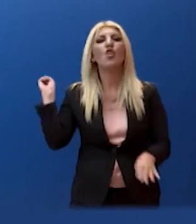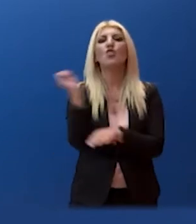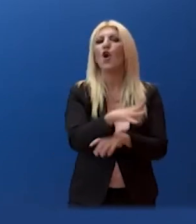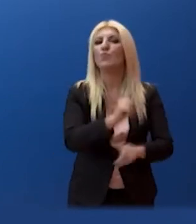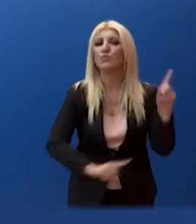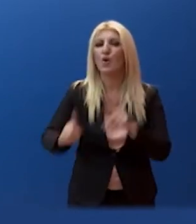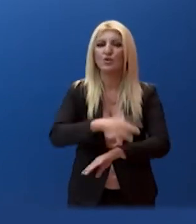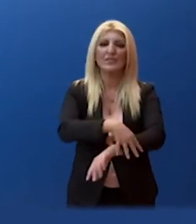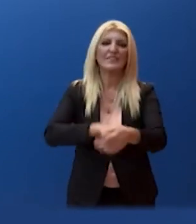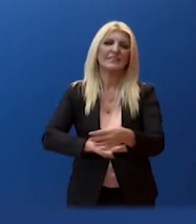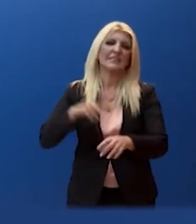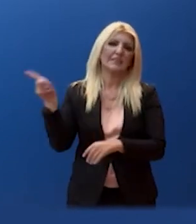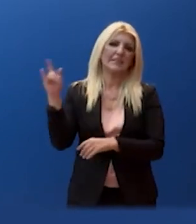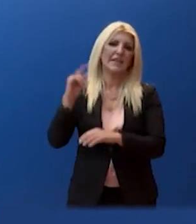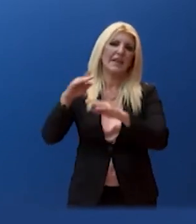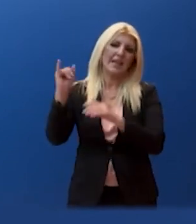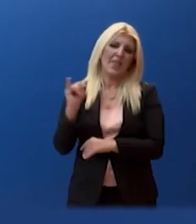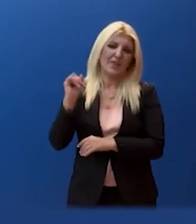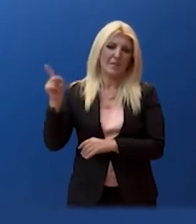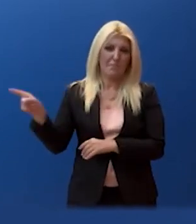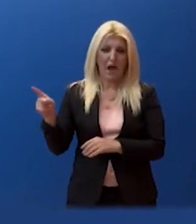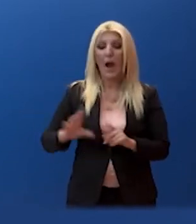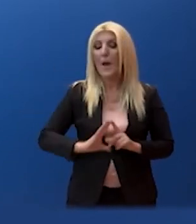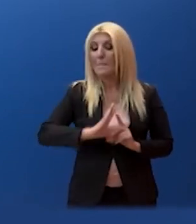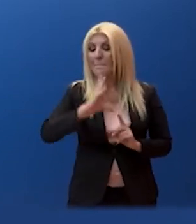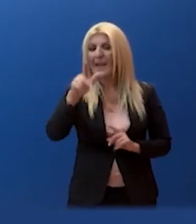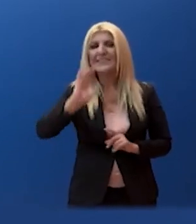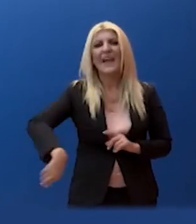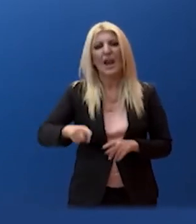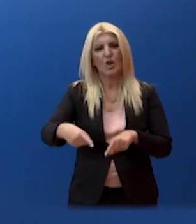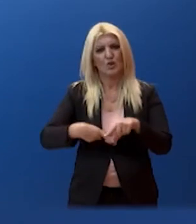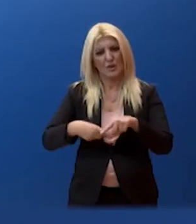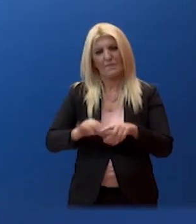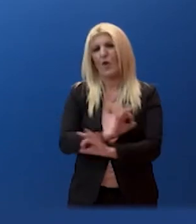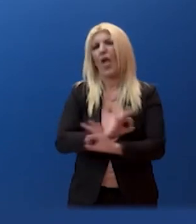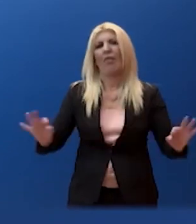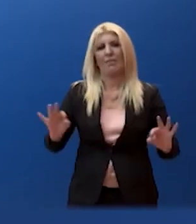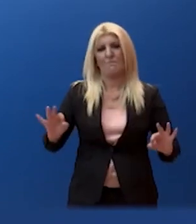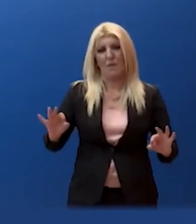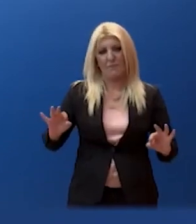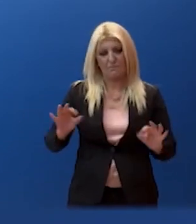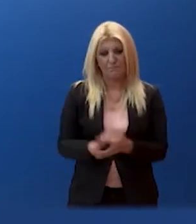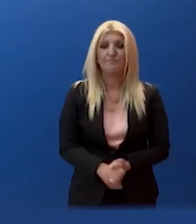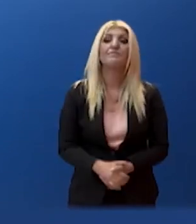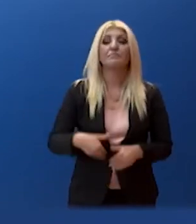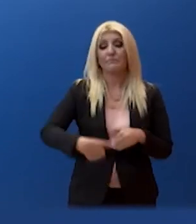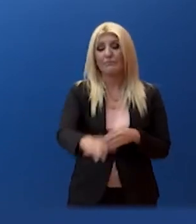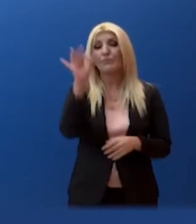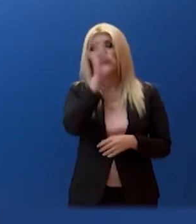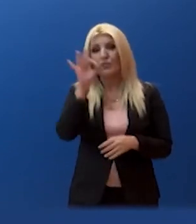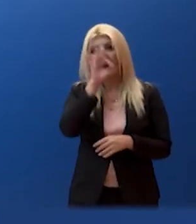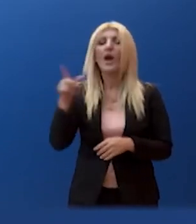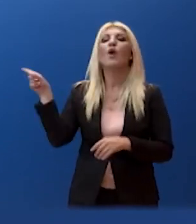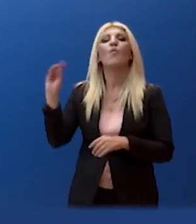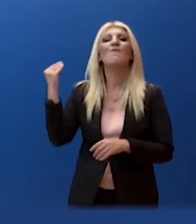Συνιάρχος θα αρχίσουν να παραδίδονται στο ΕΣΥ πριν το τέλος του έτους. Εντός του Οκτωβρίου, ολοκληρώνεται και η εμβληματική δωρεά της Βουλής